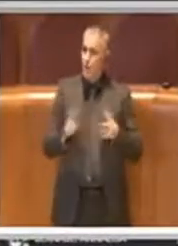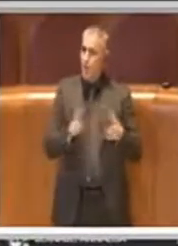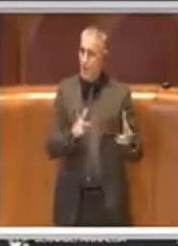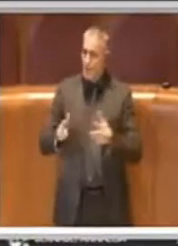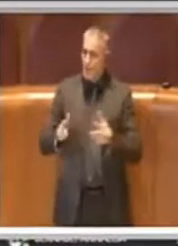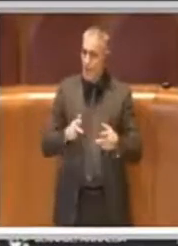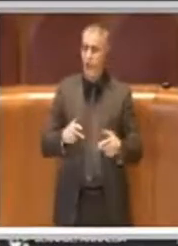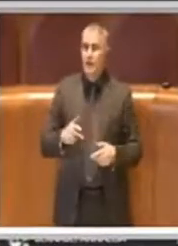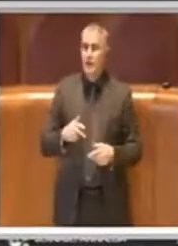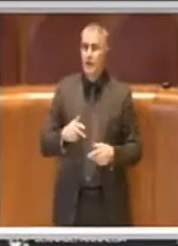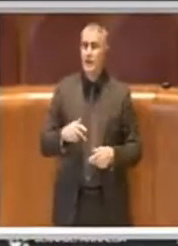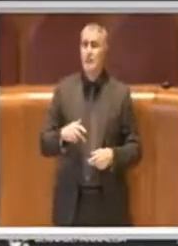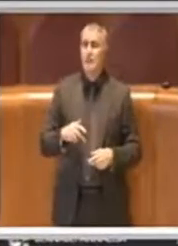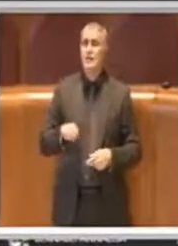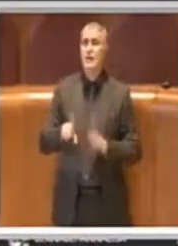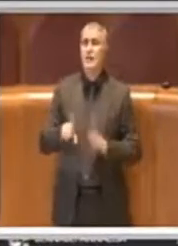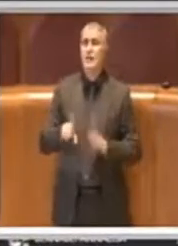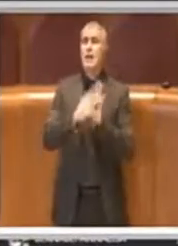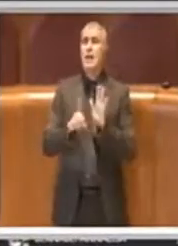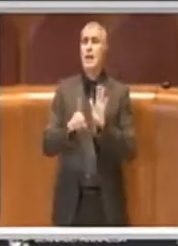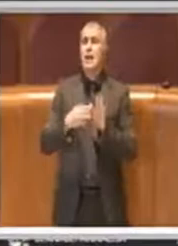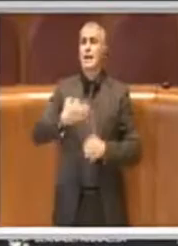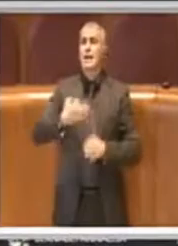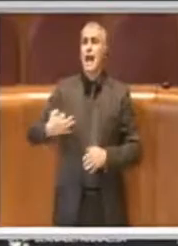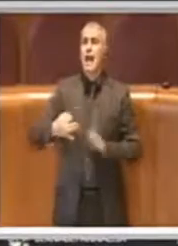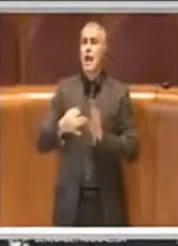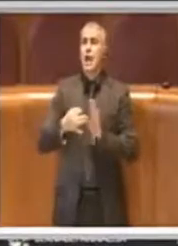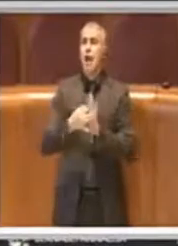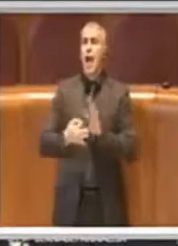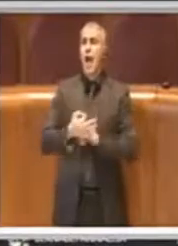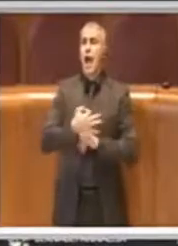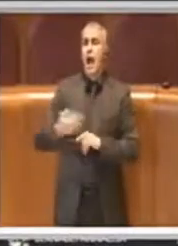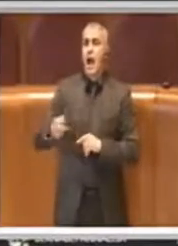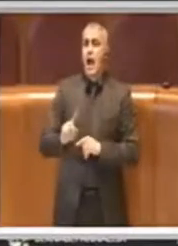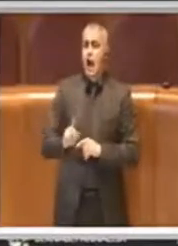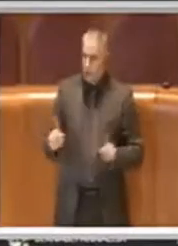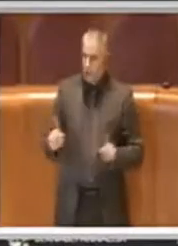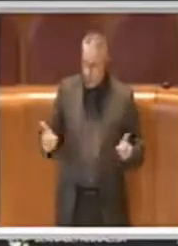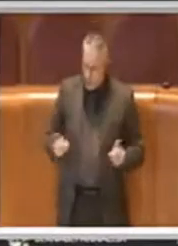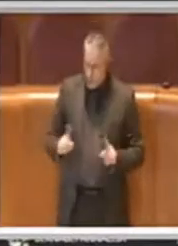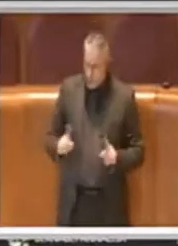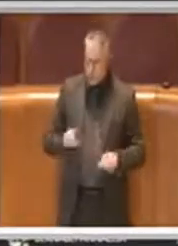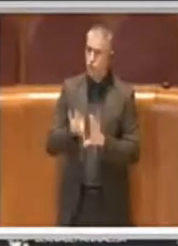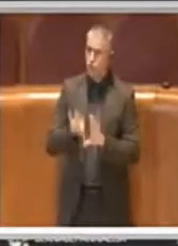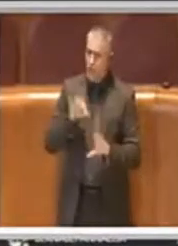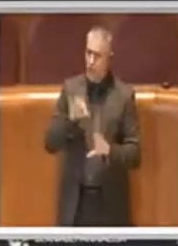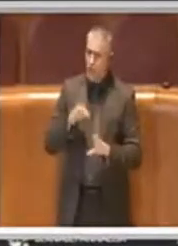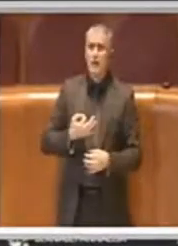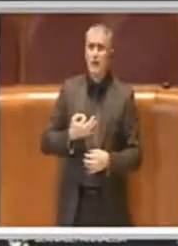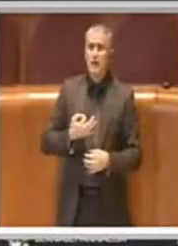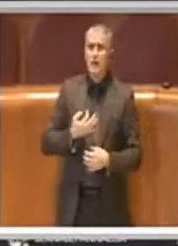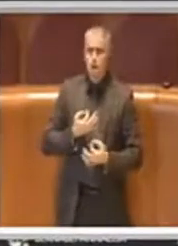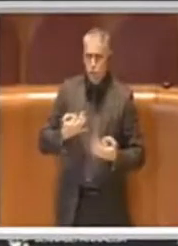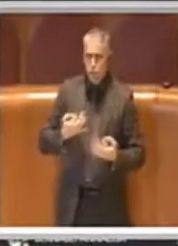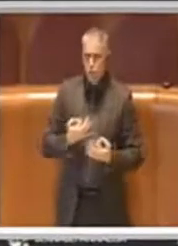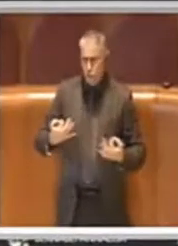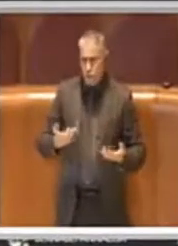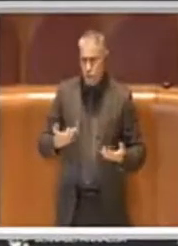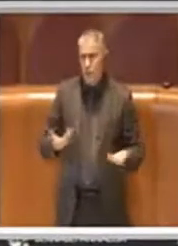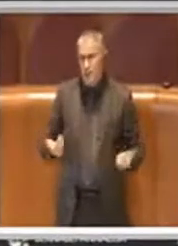era regolare quella delibera, no, era regolare la scelta, avevamo immaginato di dover